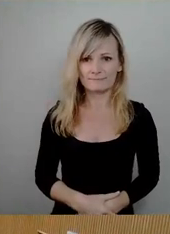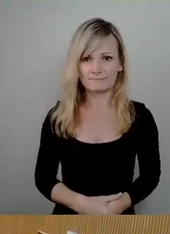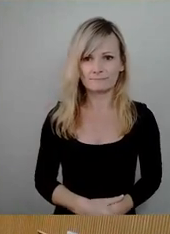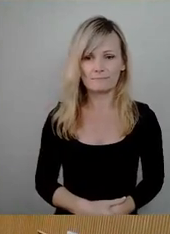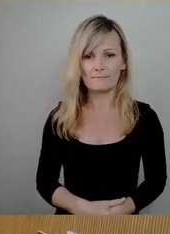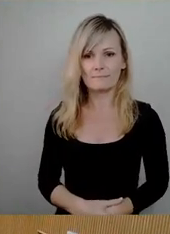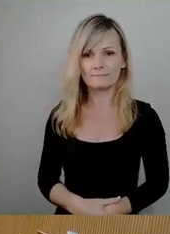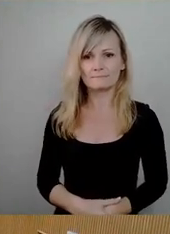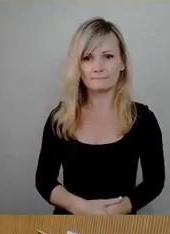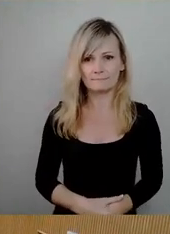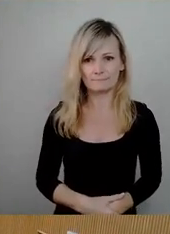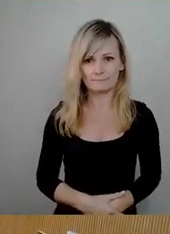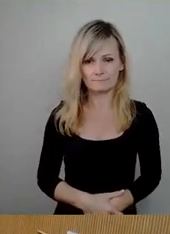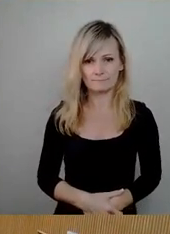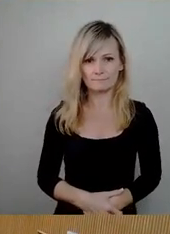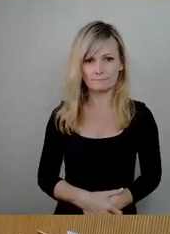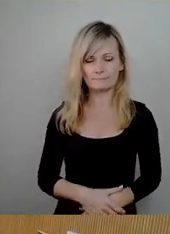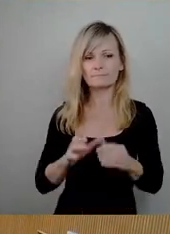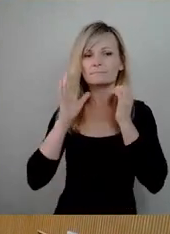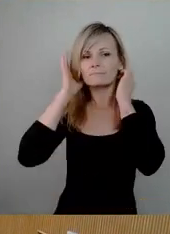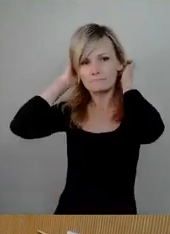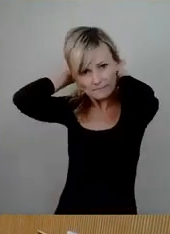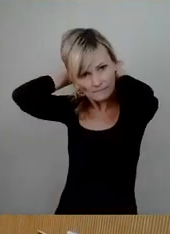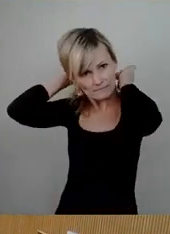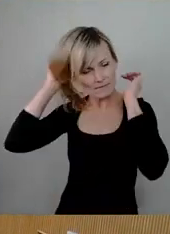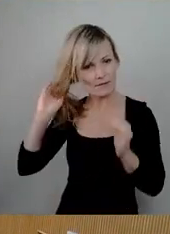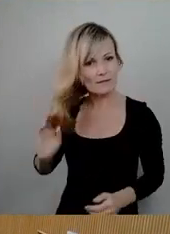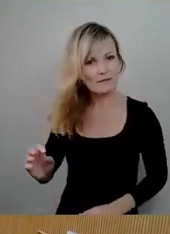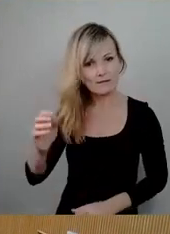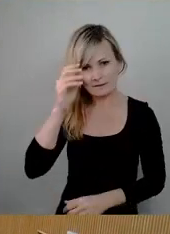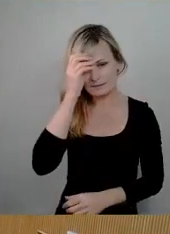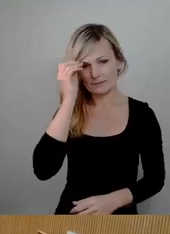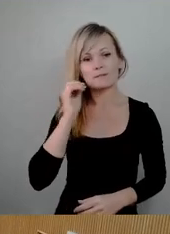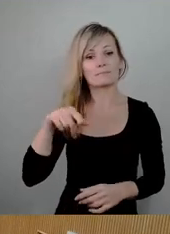Okay, dann hat sich Herr Plötzer, AfD-Fraktion, gemeldet. Bitte schön.